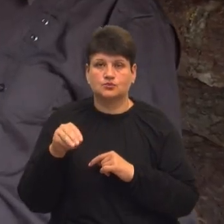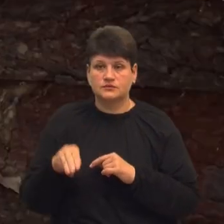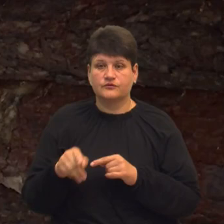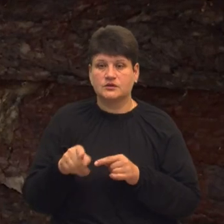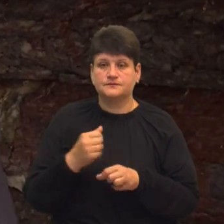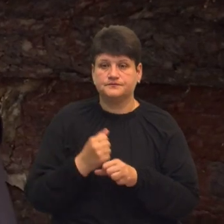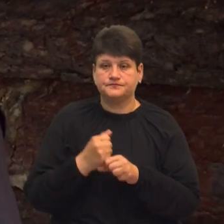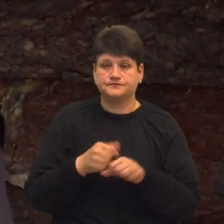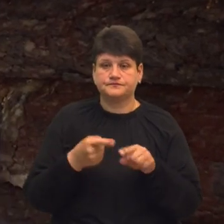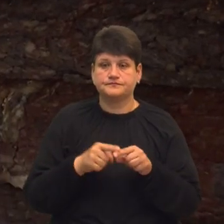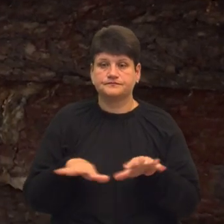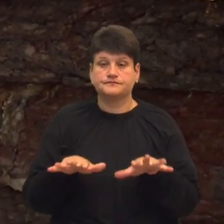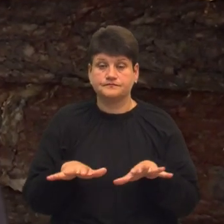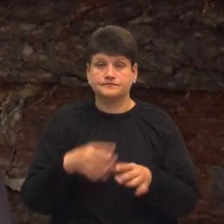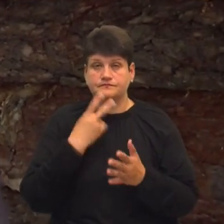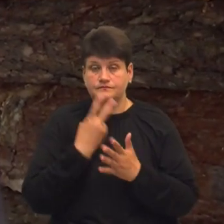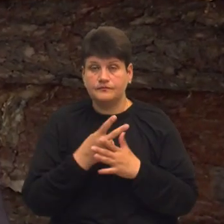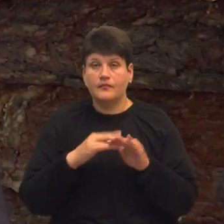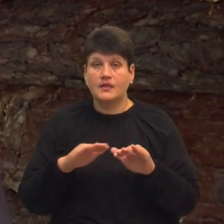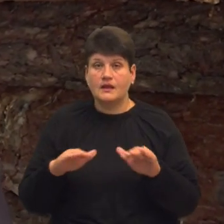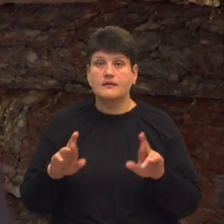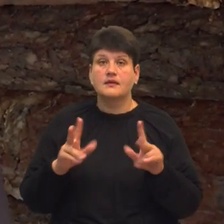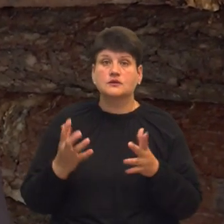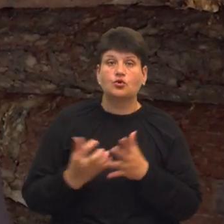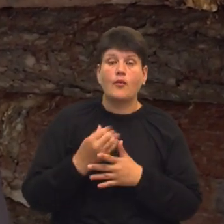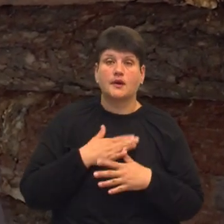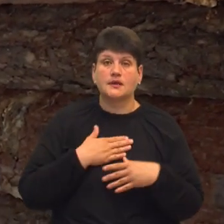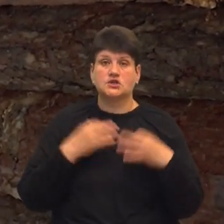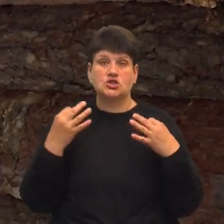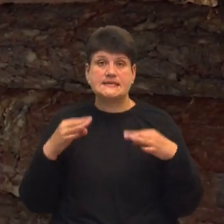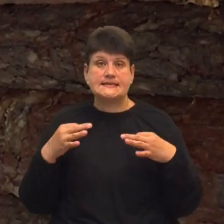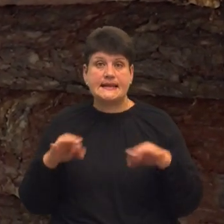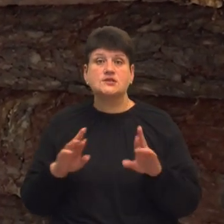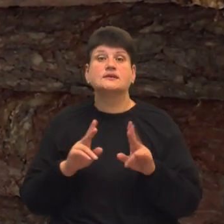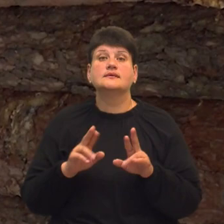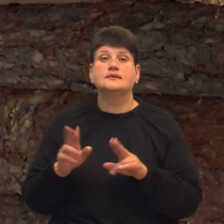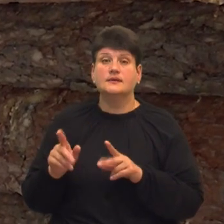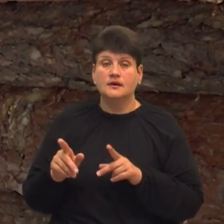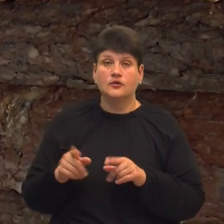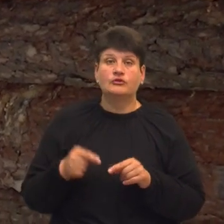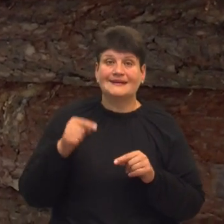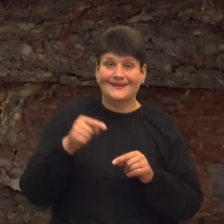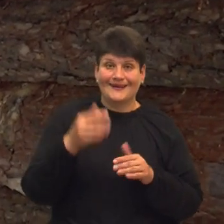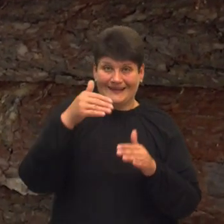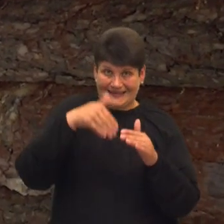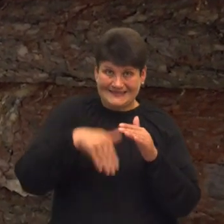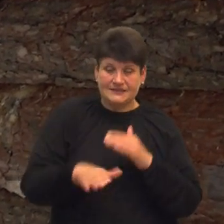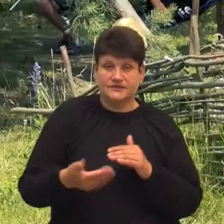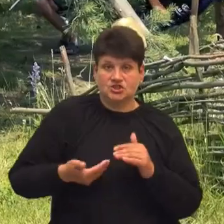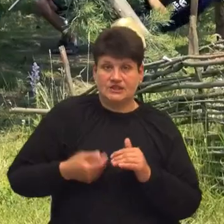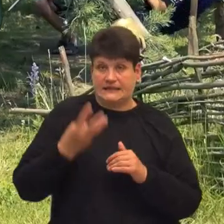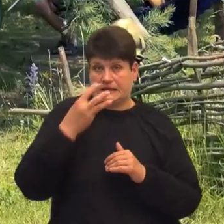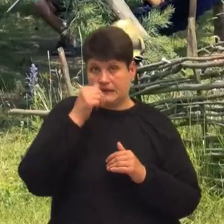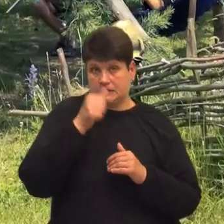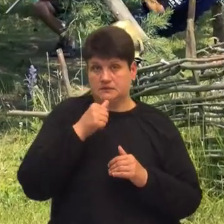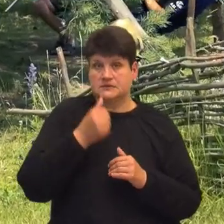колухаці. Будемо показувати дітям, як здобувалася наша незалежність, яким шляхом в таких країнках жили по три місяці.